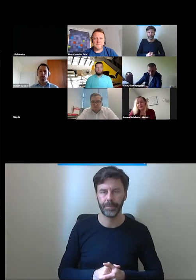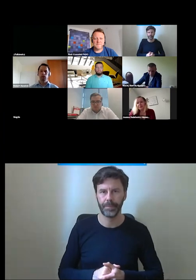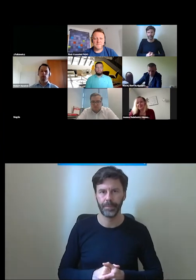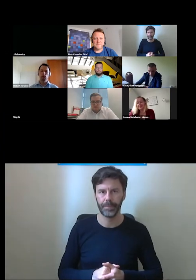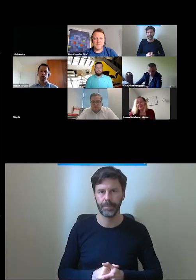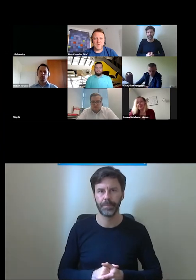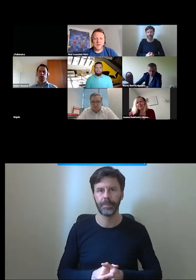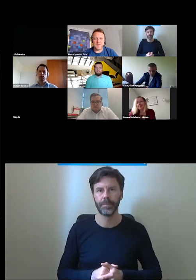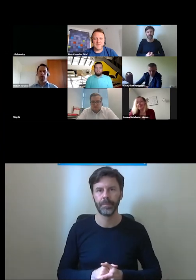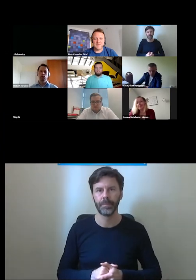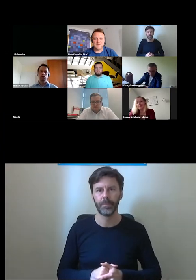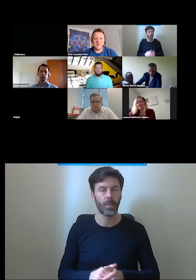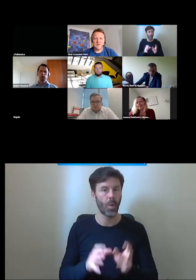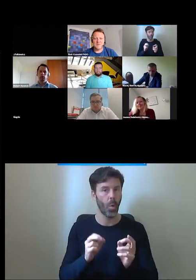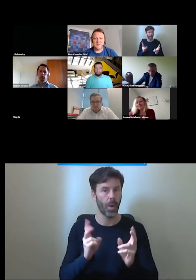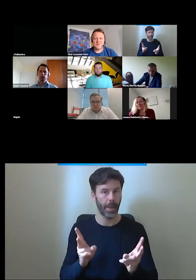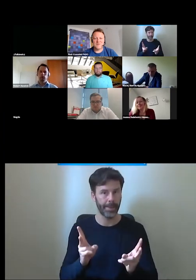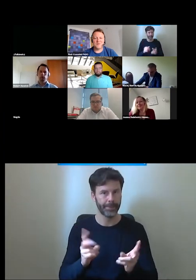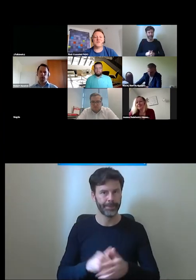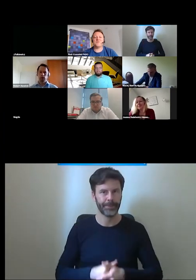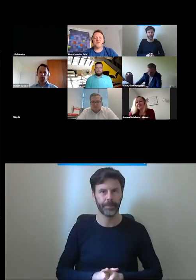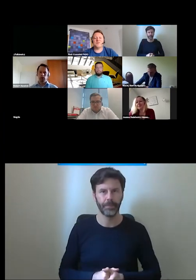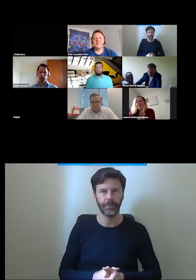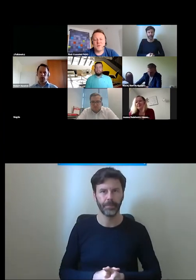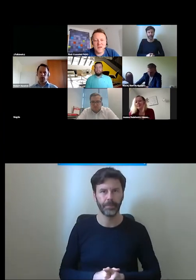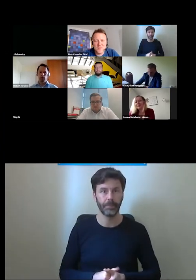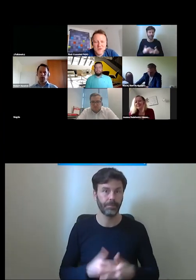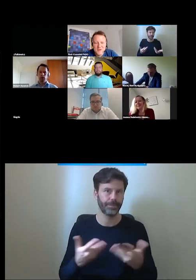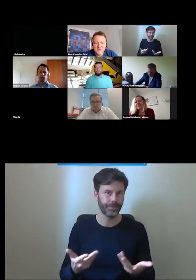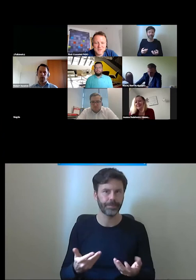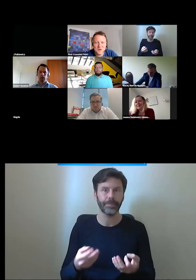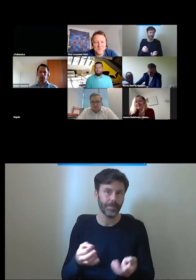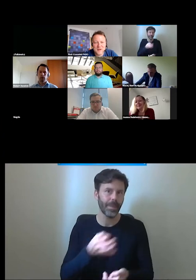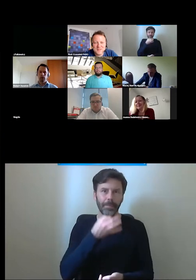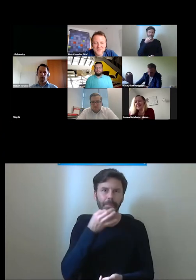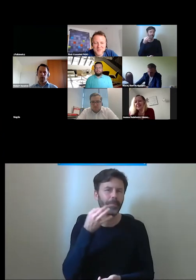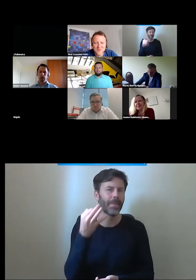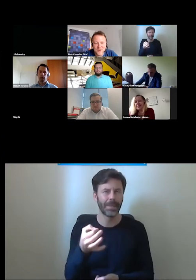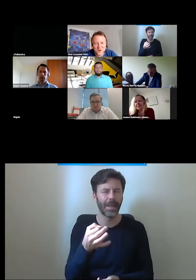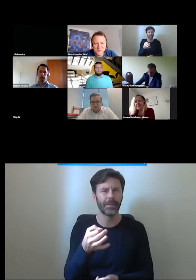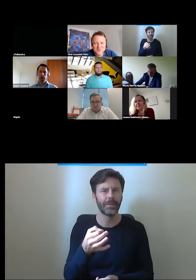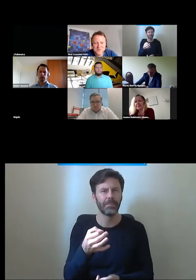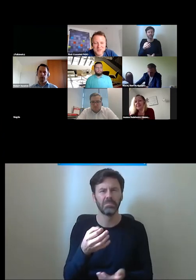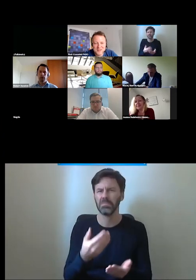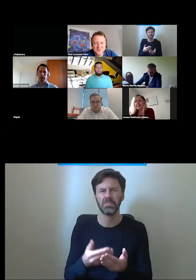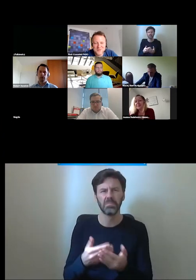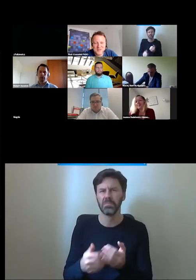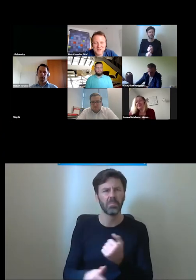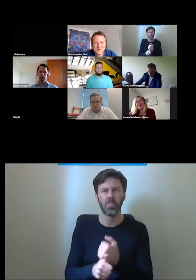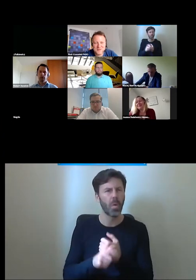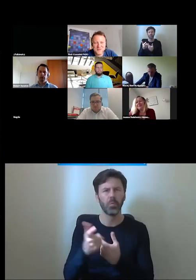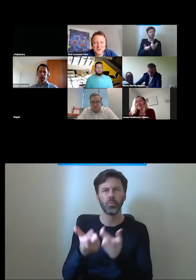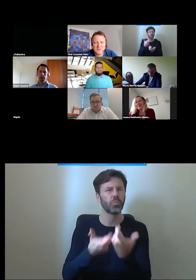ok to no to trochę chyba zapytam co Państwem kierowało żeby takie